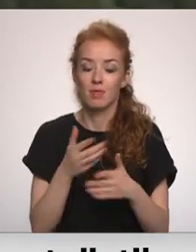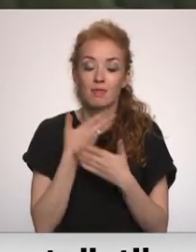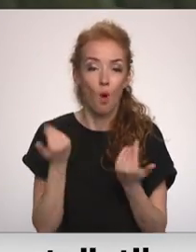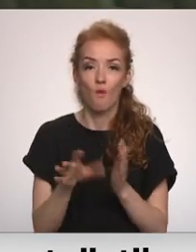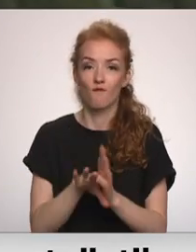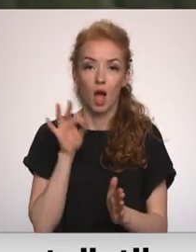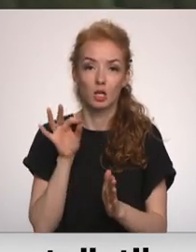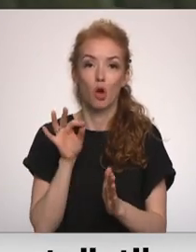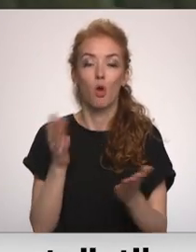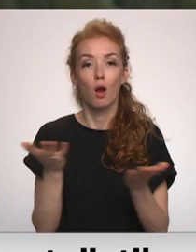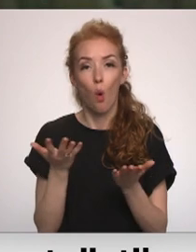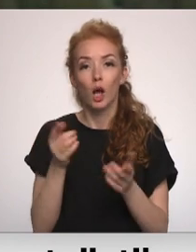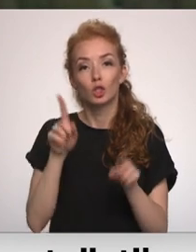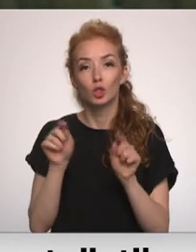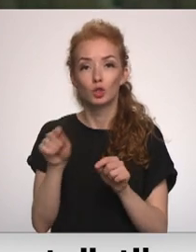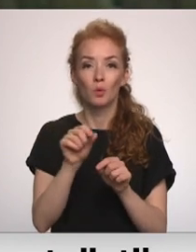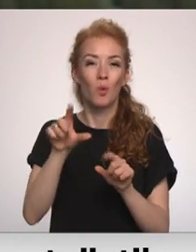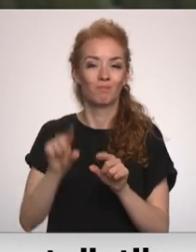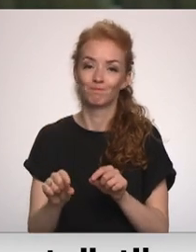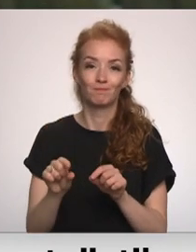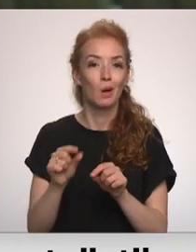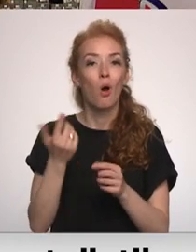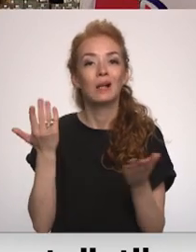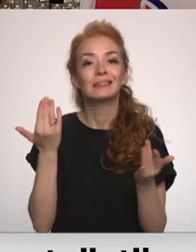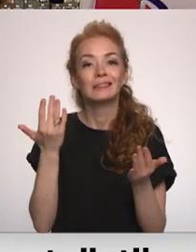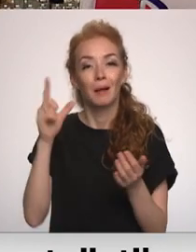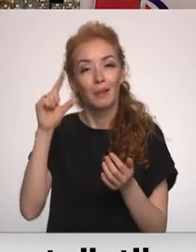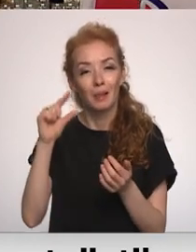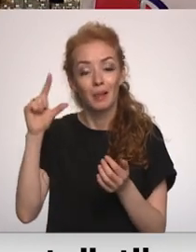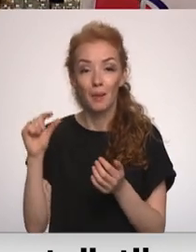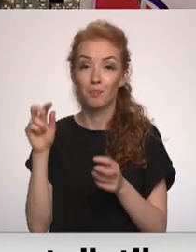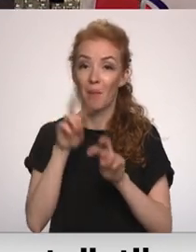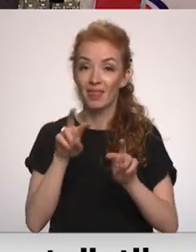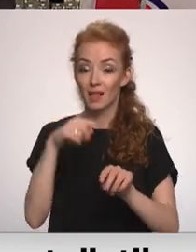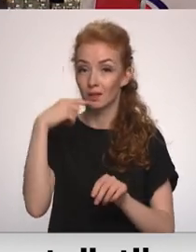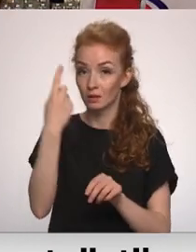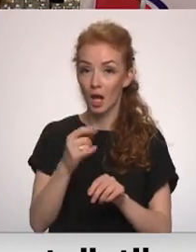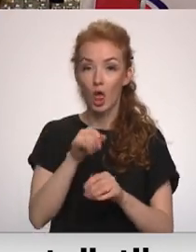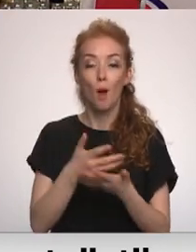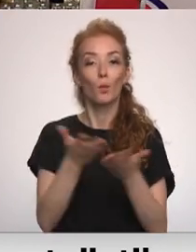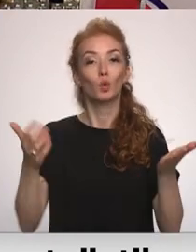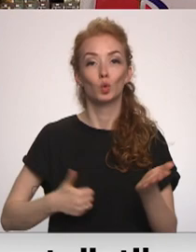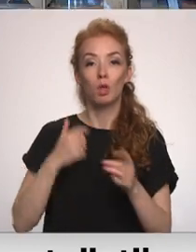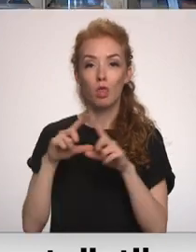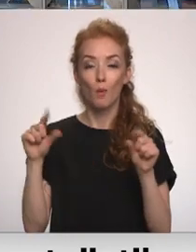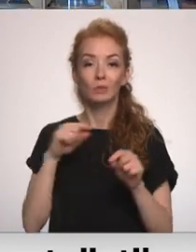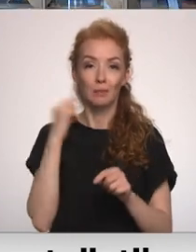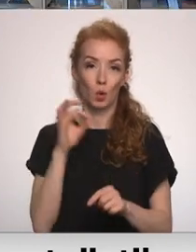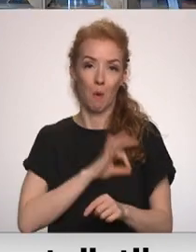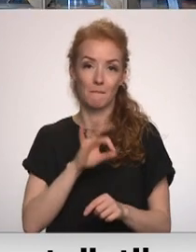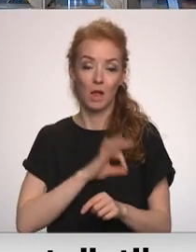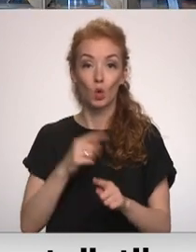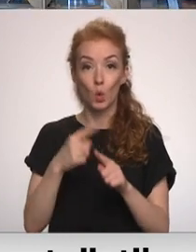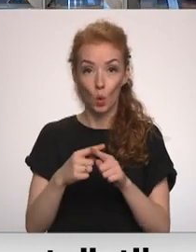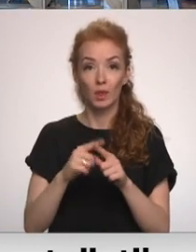variantu, ka kaut kas paliks lētāks. Jautājums ir, cik daudz paliks. Gulbe norāda, ja kur uzņēmumu interesēs ir nopelnīt un zem katras cenas